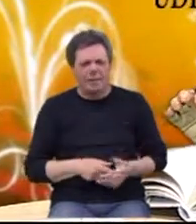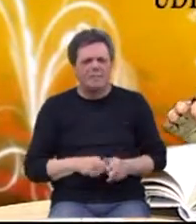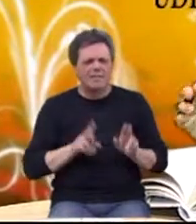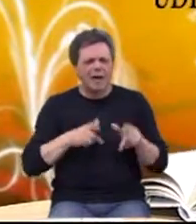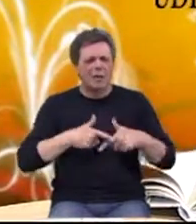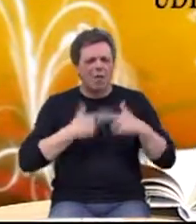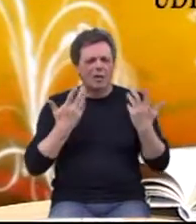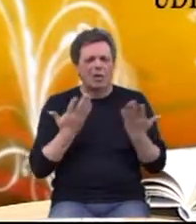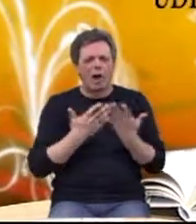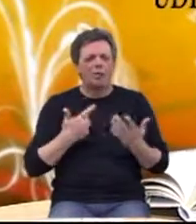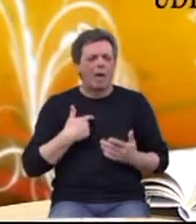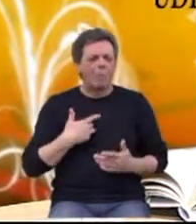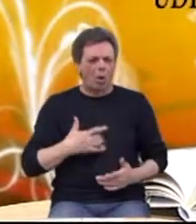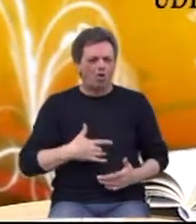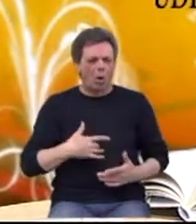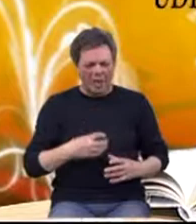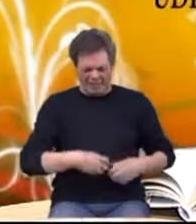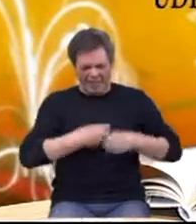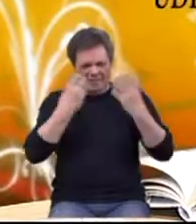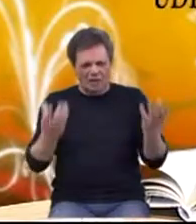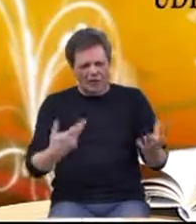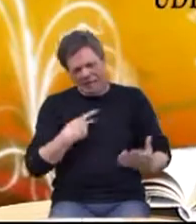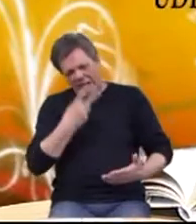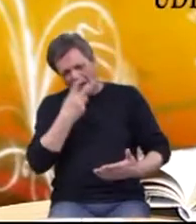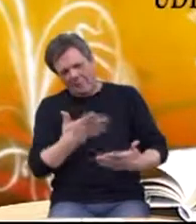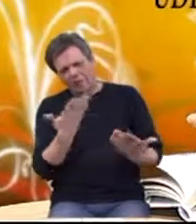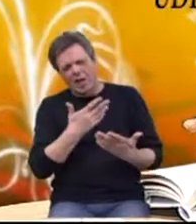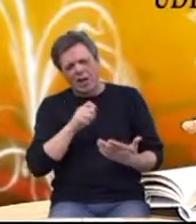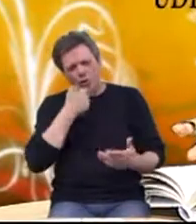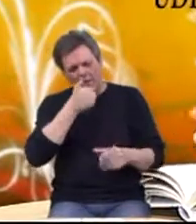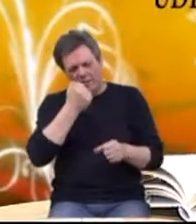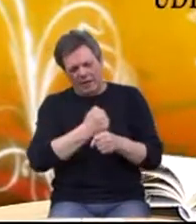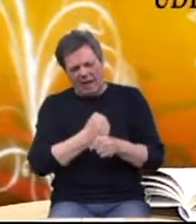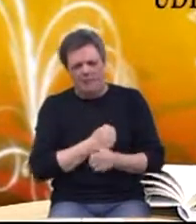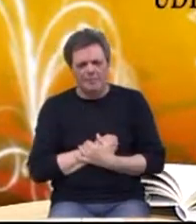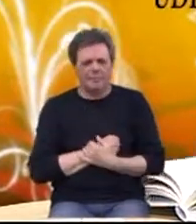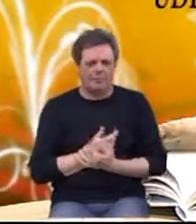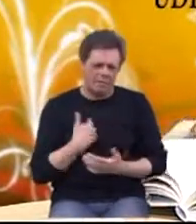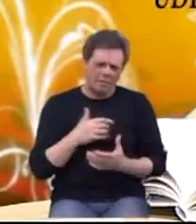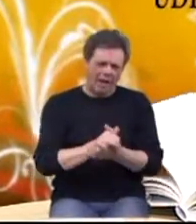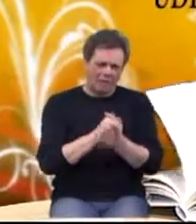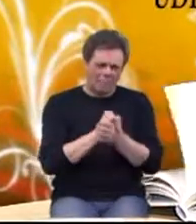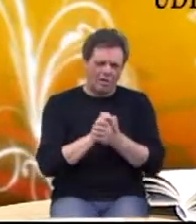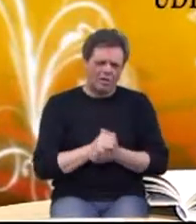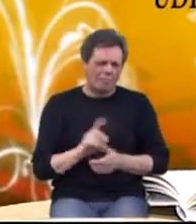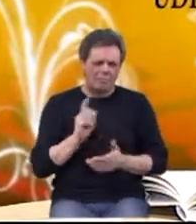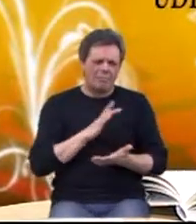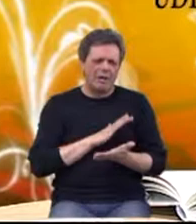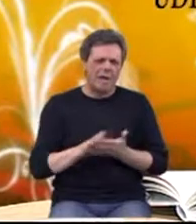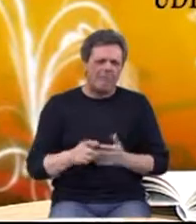jasno kao da je moj želudac izvađen vam i sad ga ja gledam šta on radi. Zaista je odlično. Ja vam čestitam njeba dava